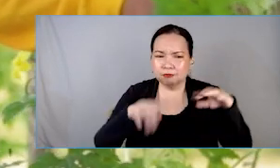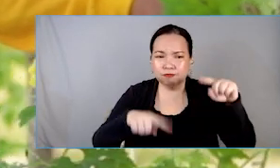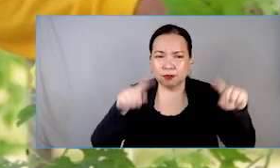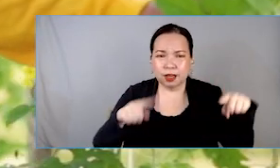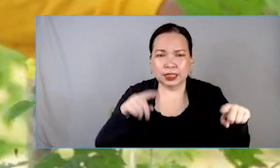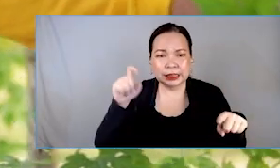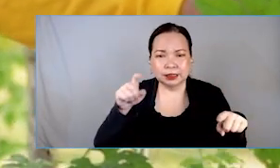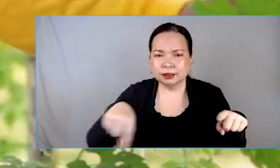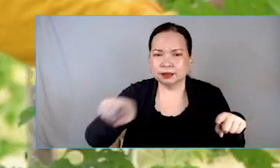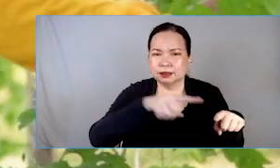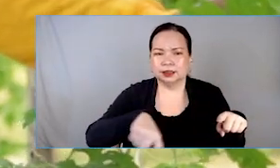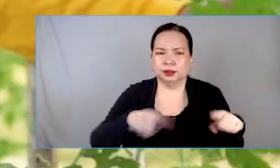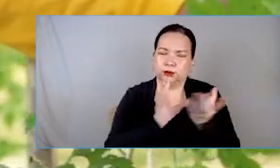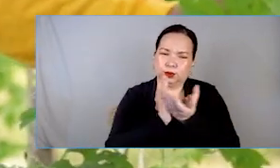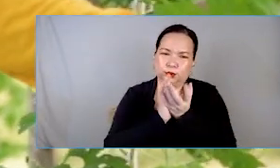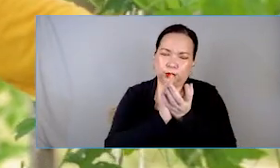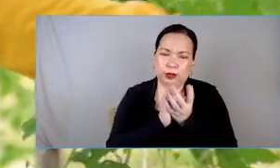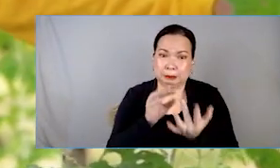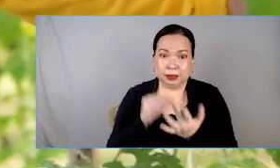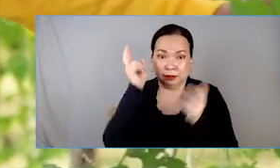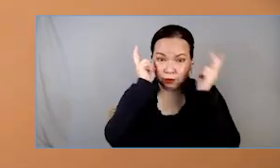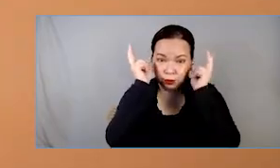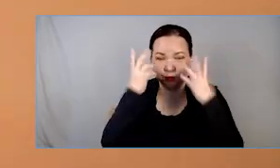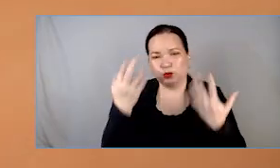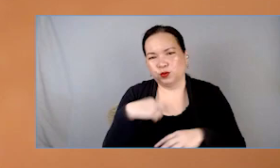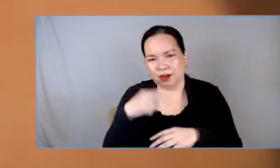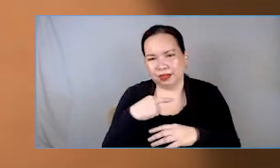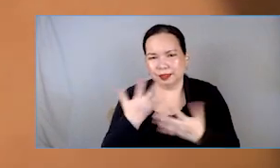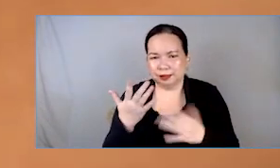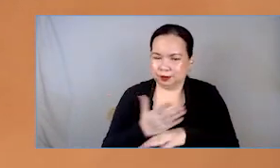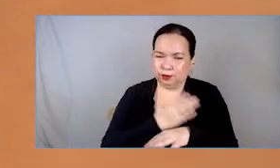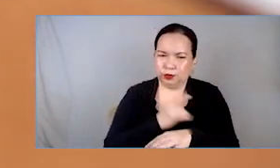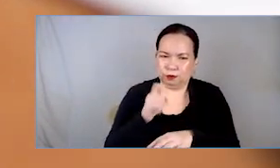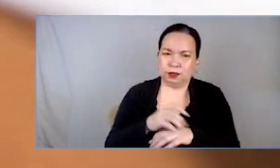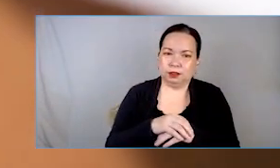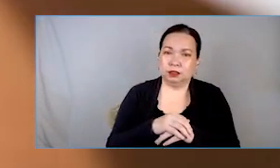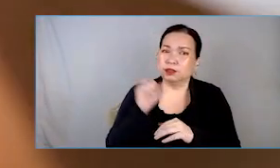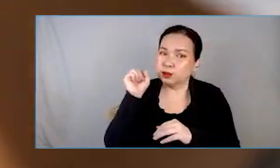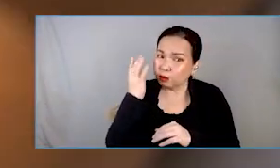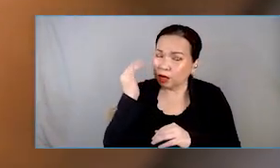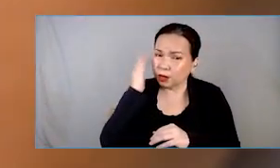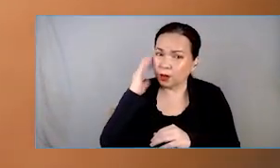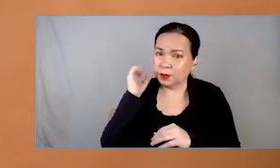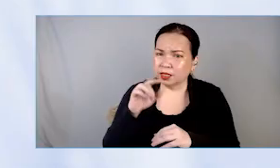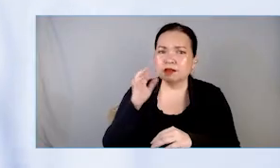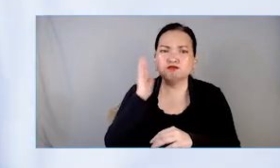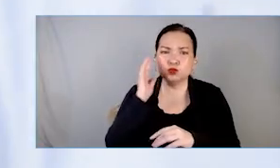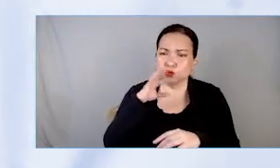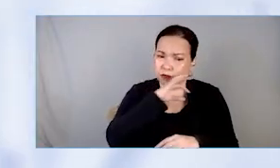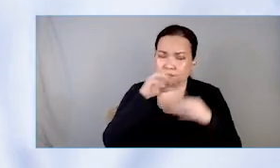pangailangan ng mga vegetable batas pala yan. Kasi pag kumita lang ng kaunti ang